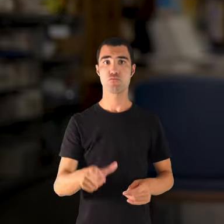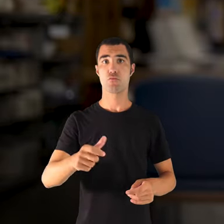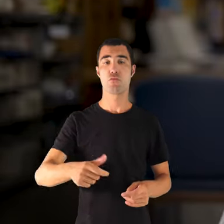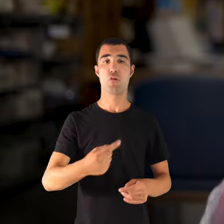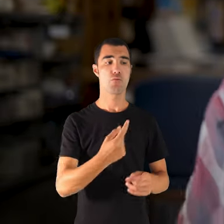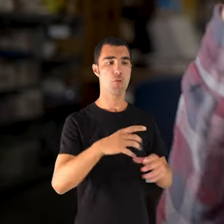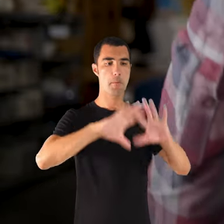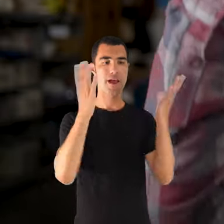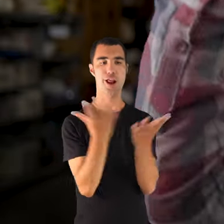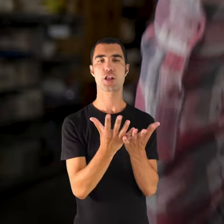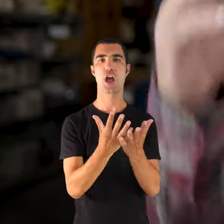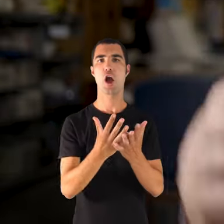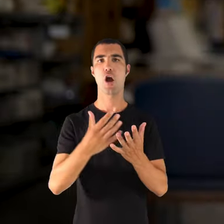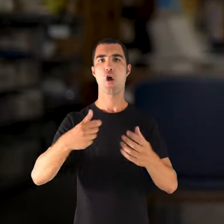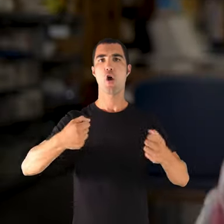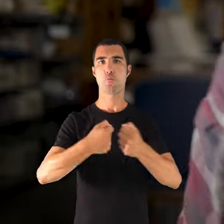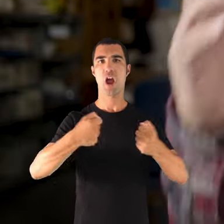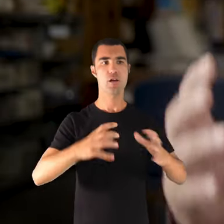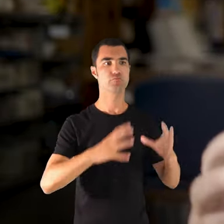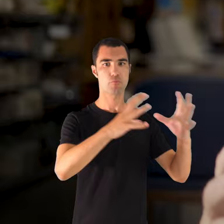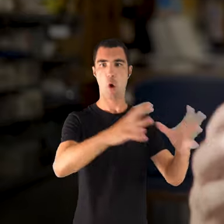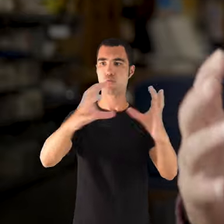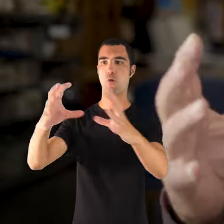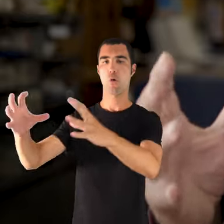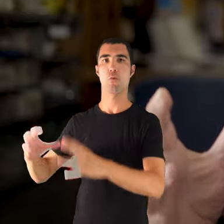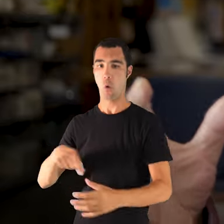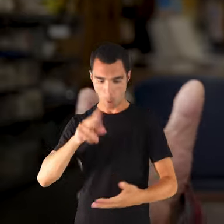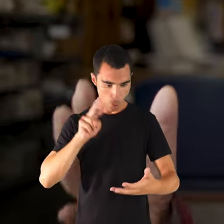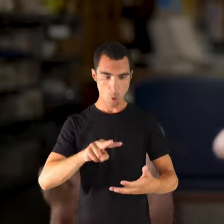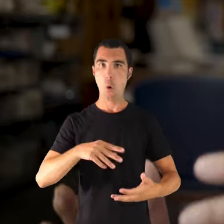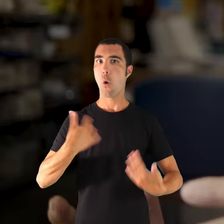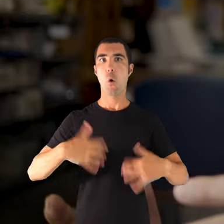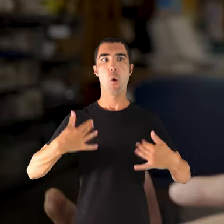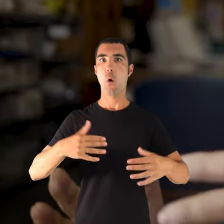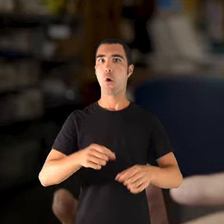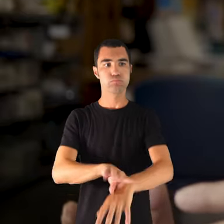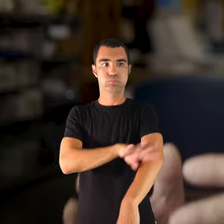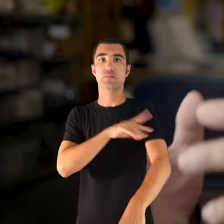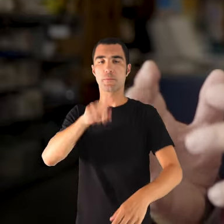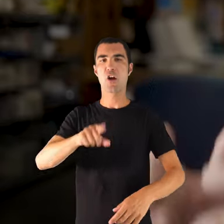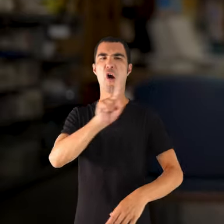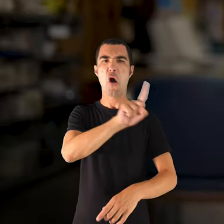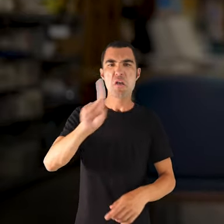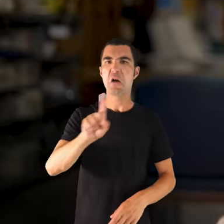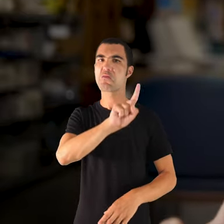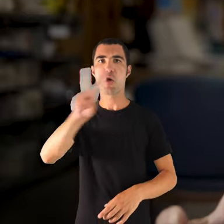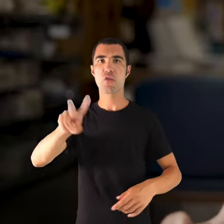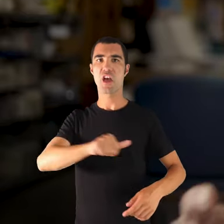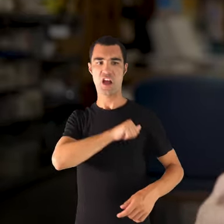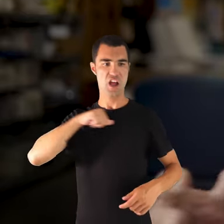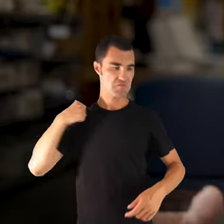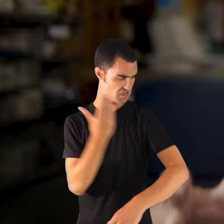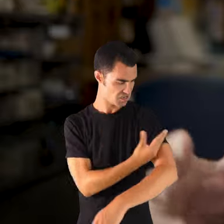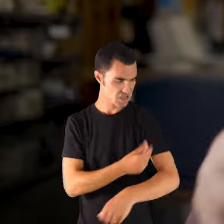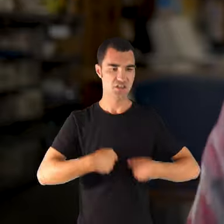goma perquè per nosaltres ja era una cosa enorme, i onze camies a dotze, onze paris de botes a